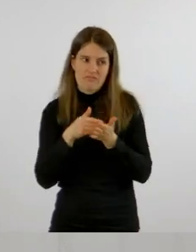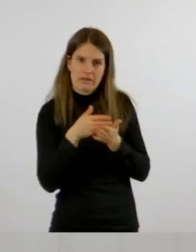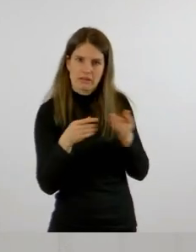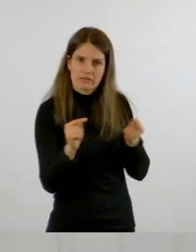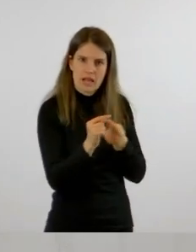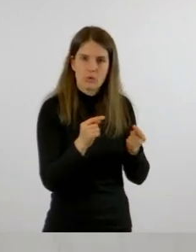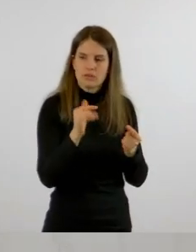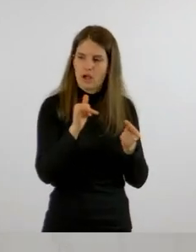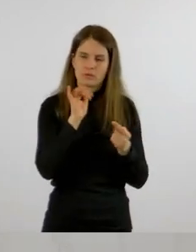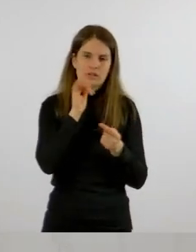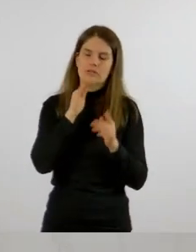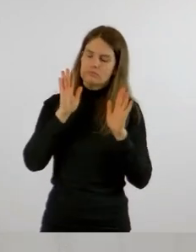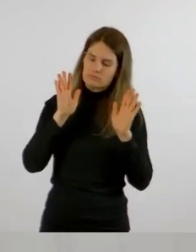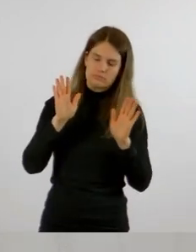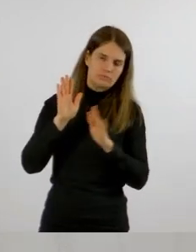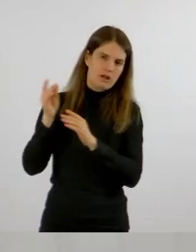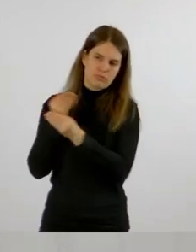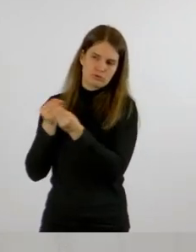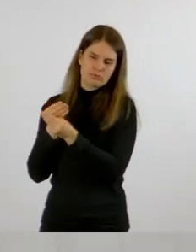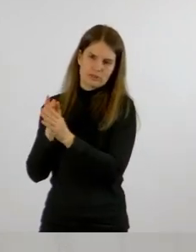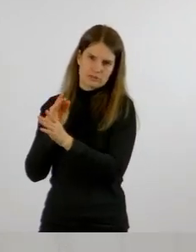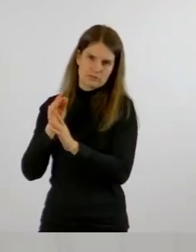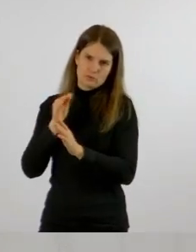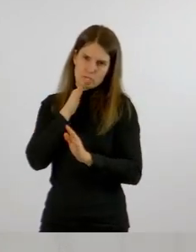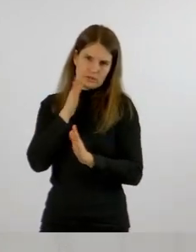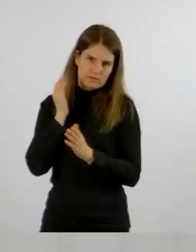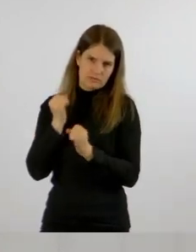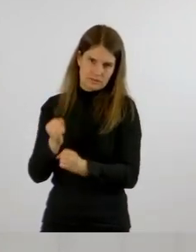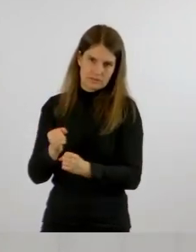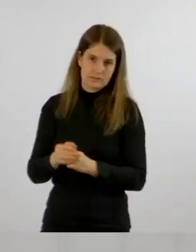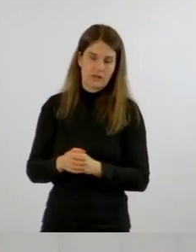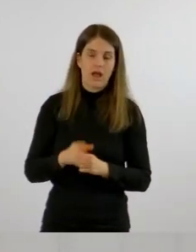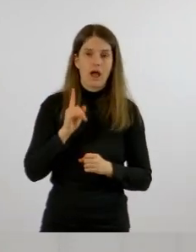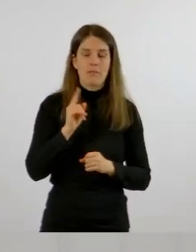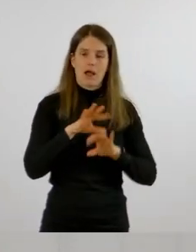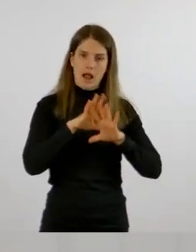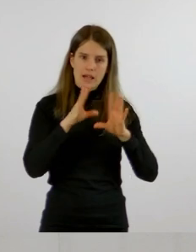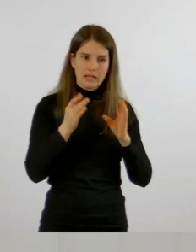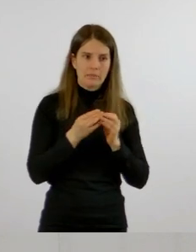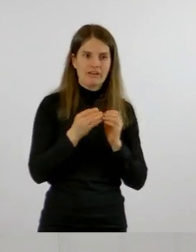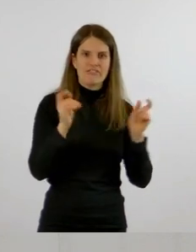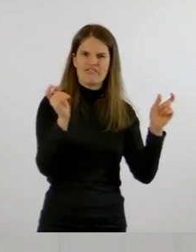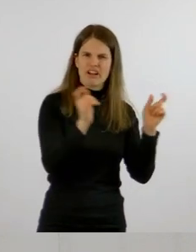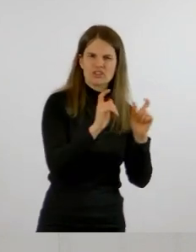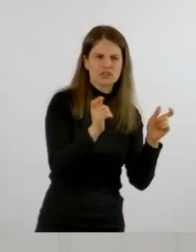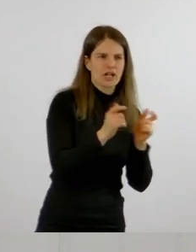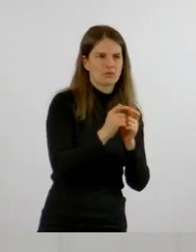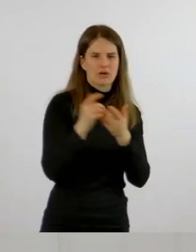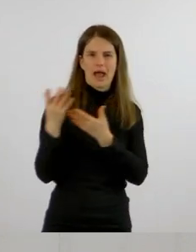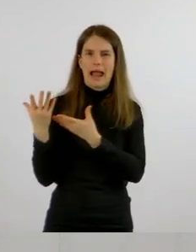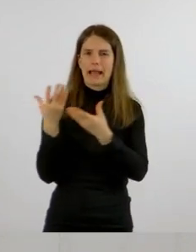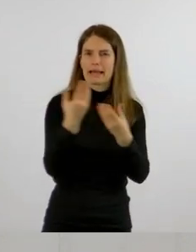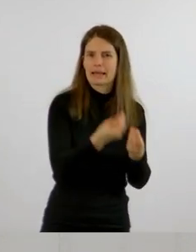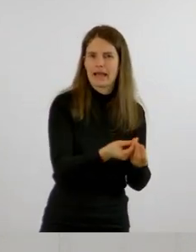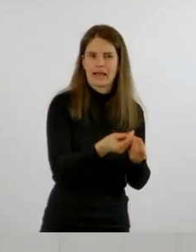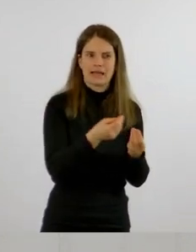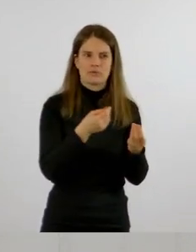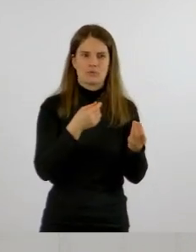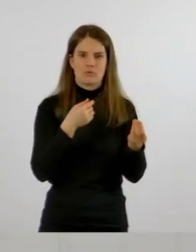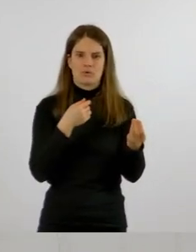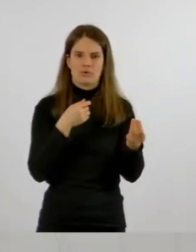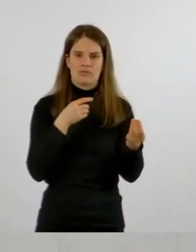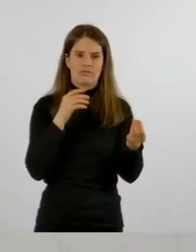gilt aber grundsätzlich, dass Veranstaltungen oder Einladungen in eine Situation,